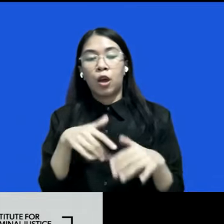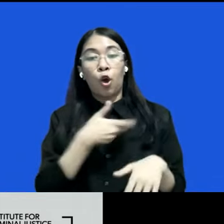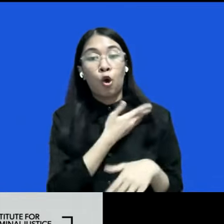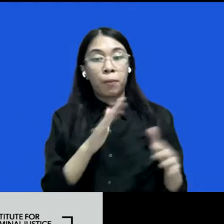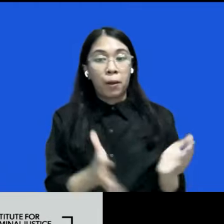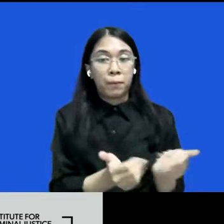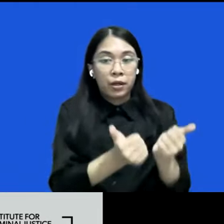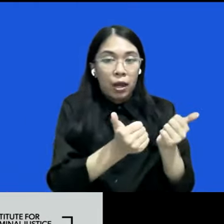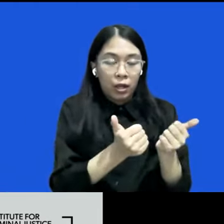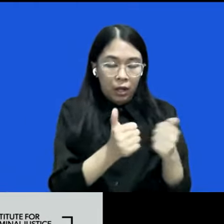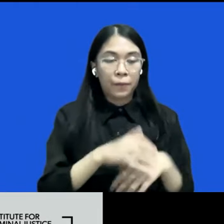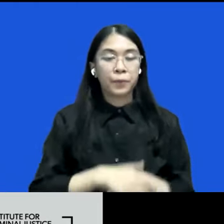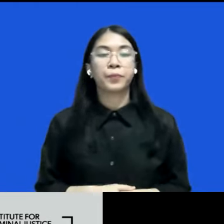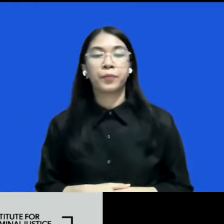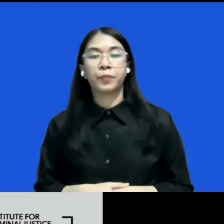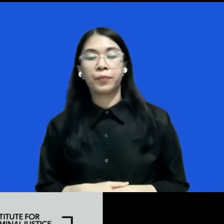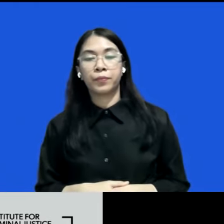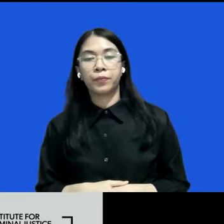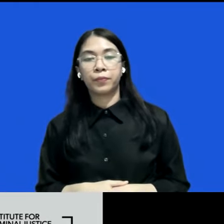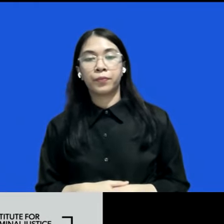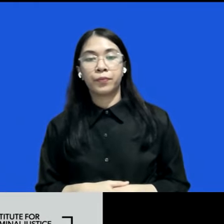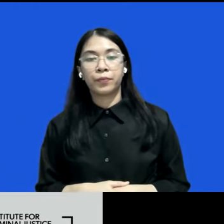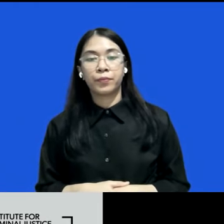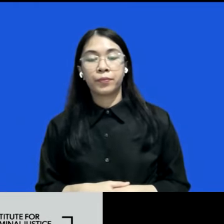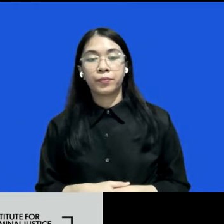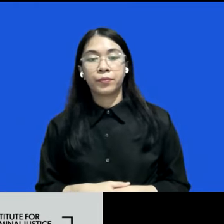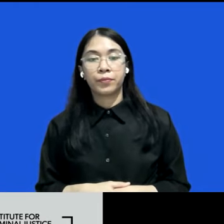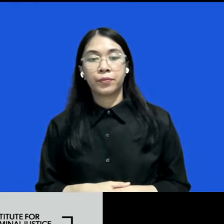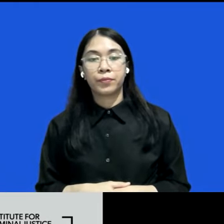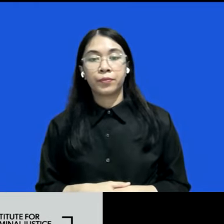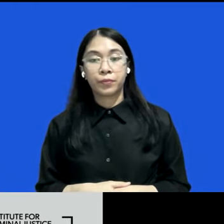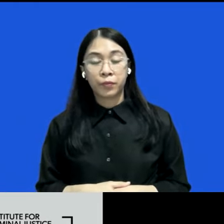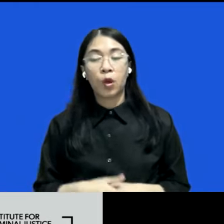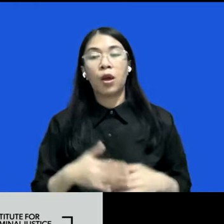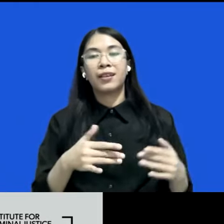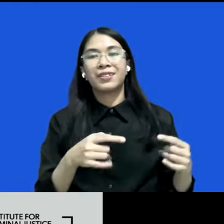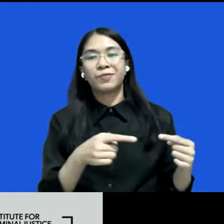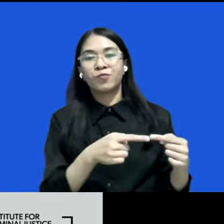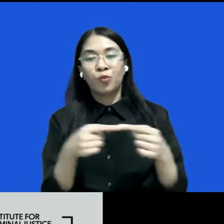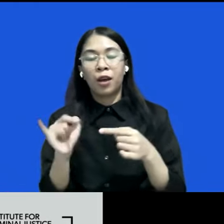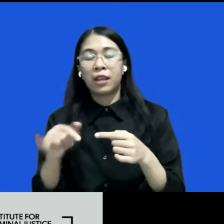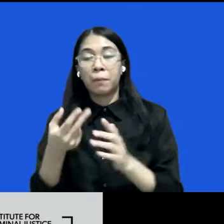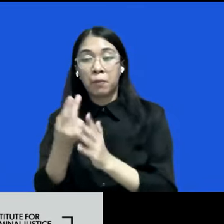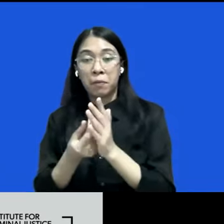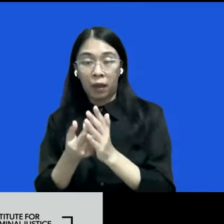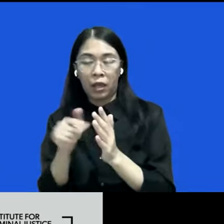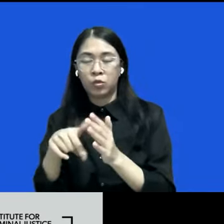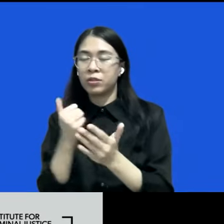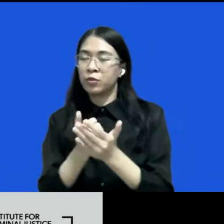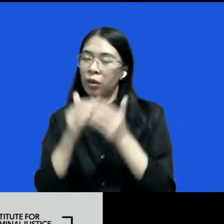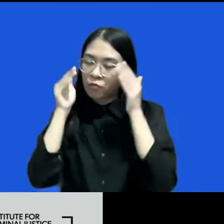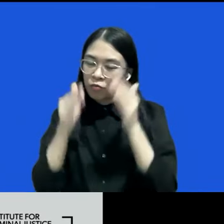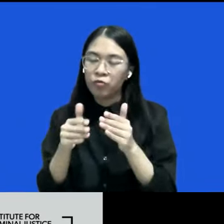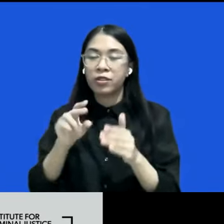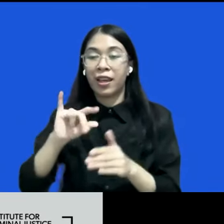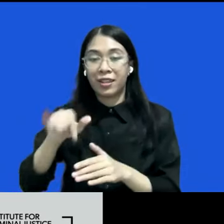dan ketika dibenturkan dengan kepentingan biaya nah itu adalah salah satu concern kritik dari AJ